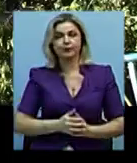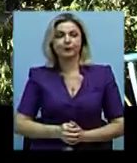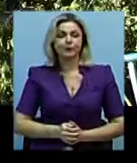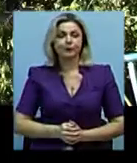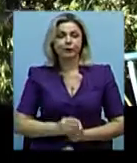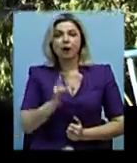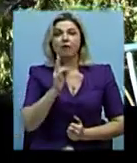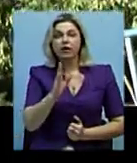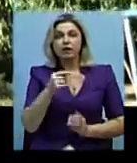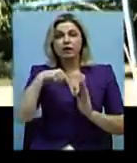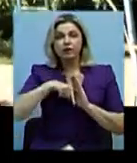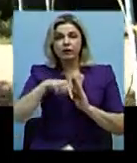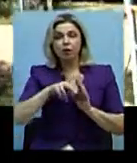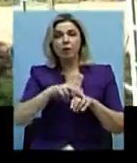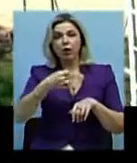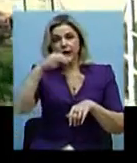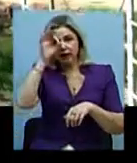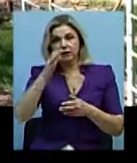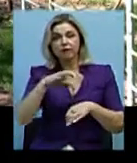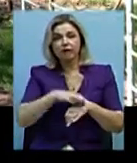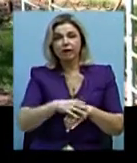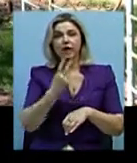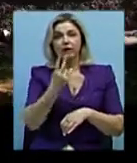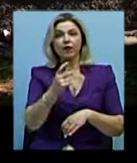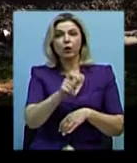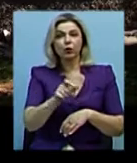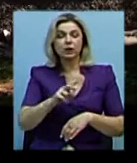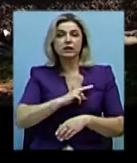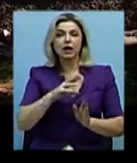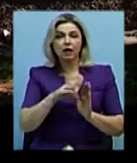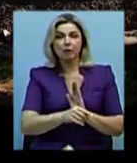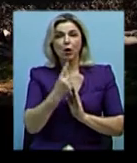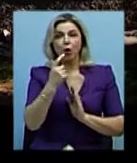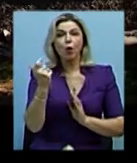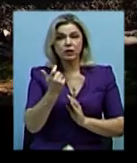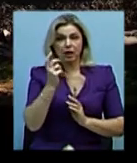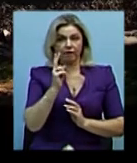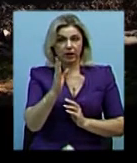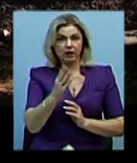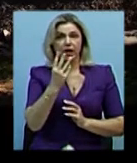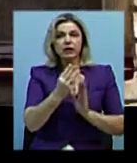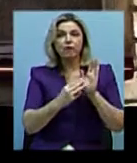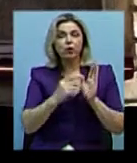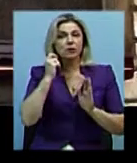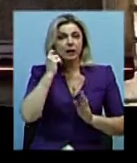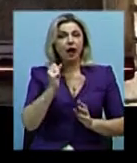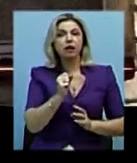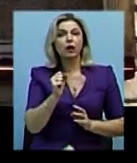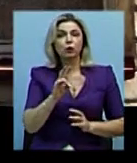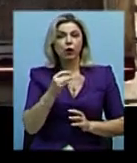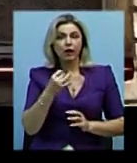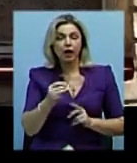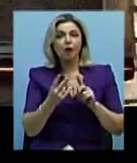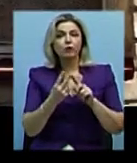У квартирі поліція виявила тіла двох загиблих чоловіків. Один з них – власник квартири, 38-річний Анатолій.